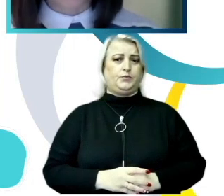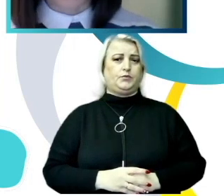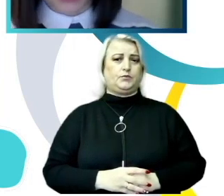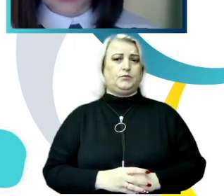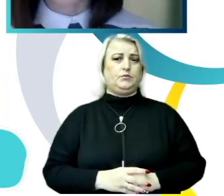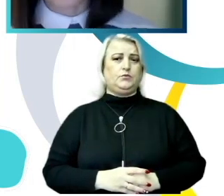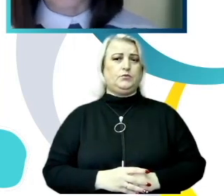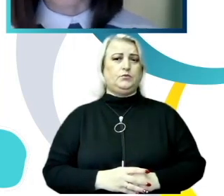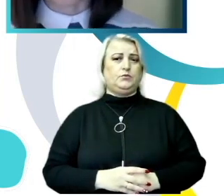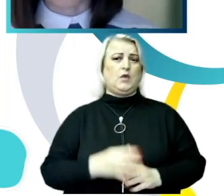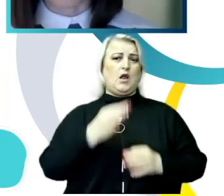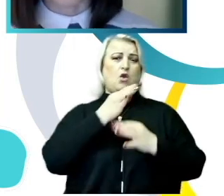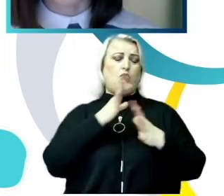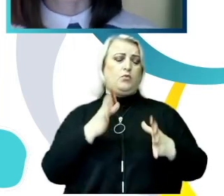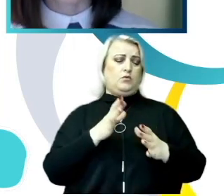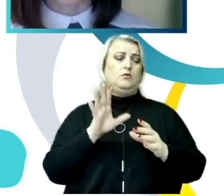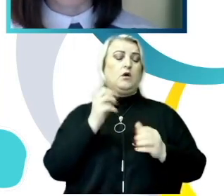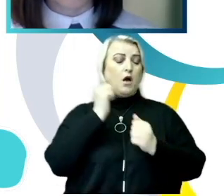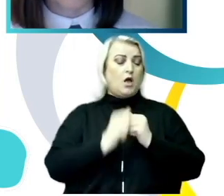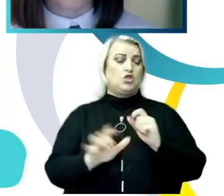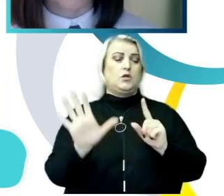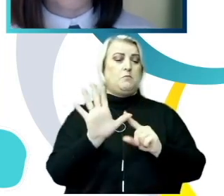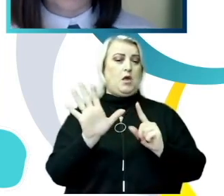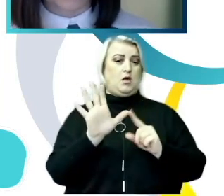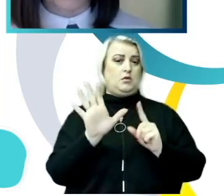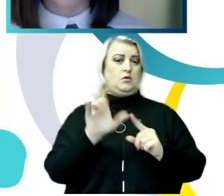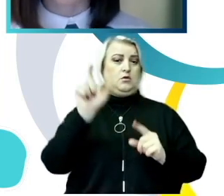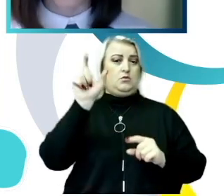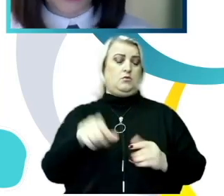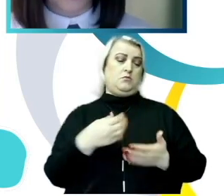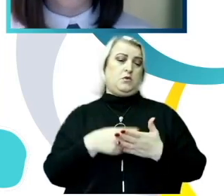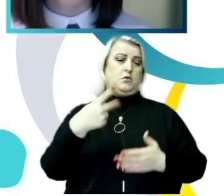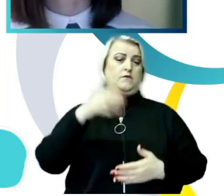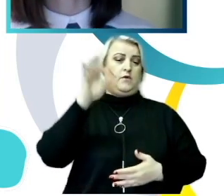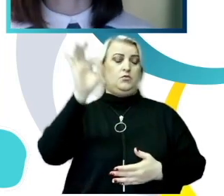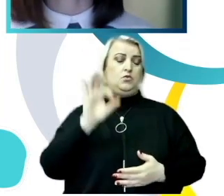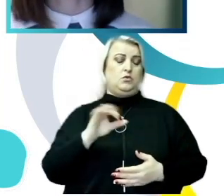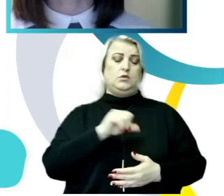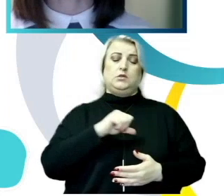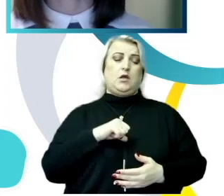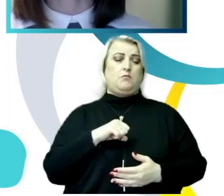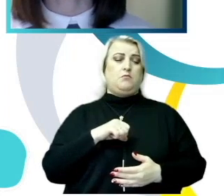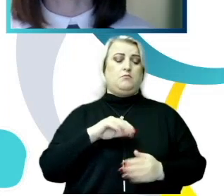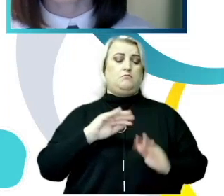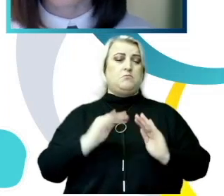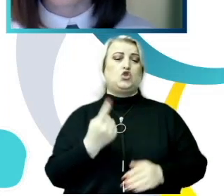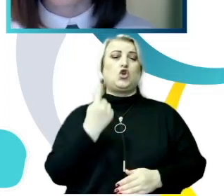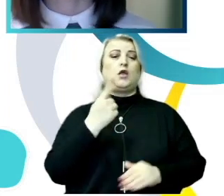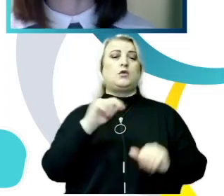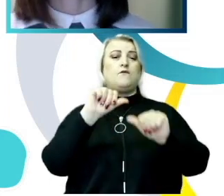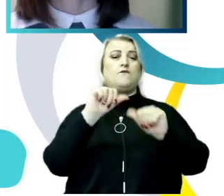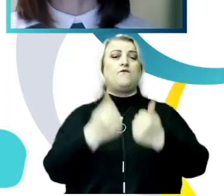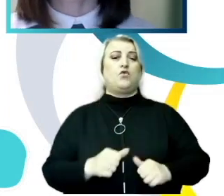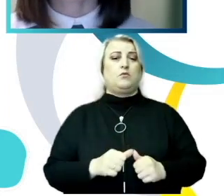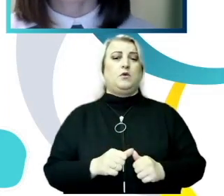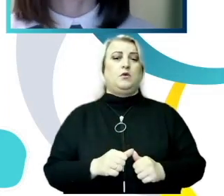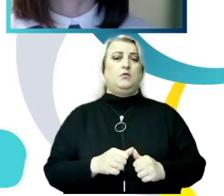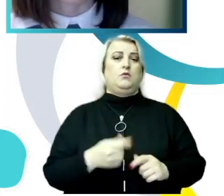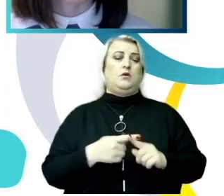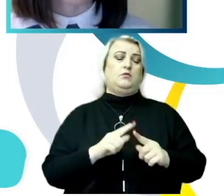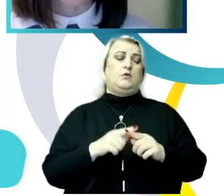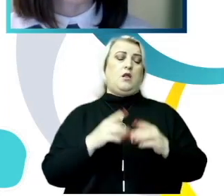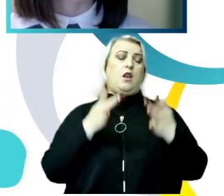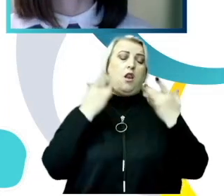Deci fiecare al cincilea, dacă îmi spuneam, circa 20% s-au confruntat cu cel puțin o formă și aici ne referim atât la forme subtile,